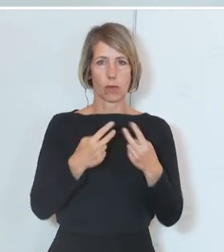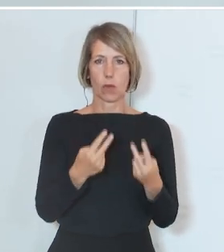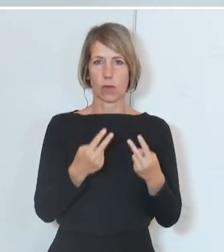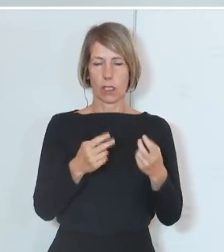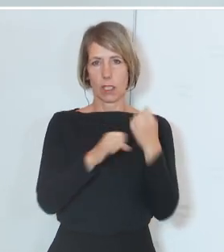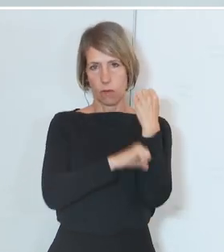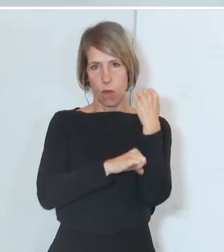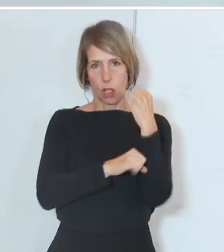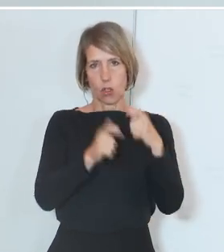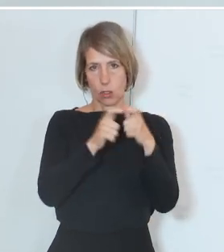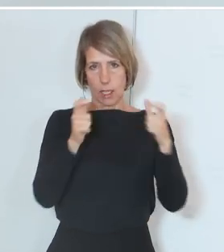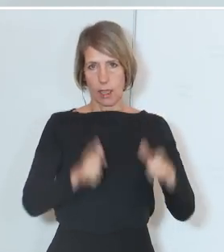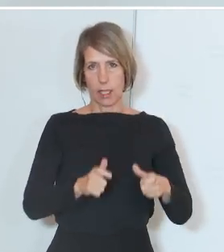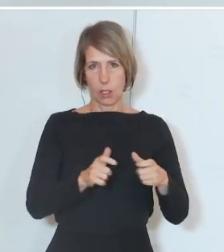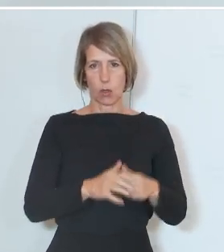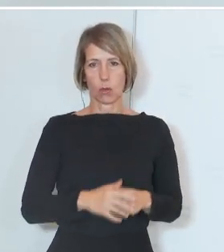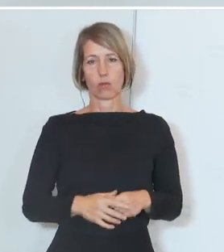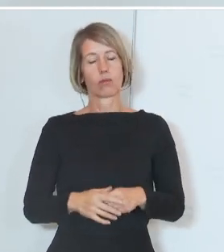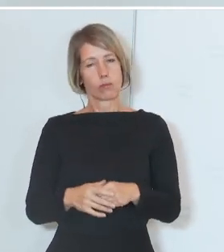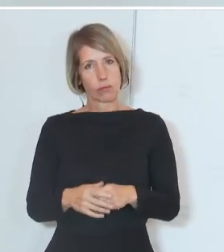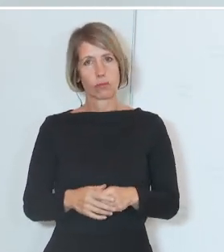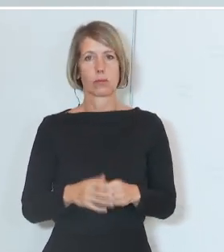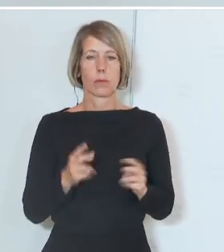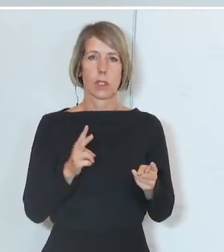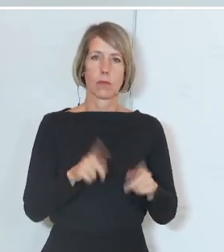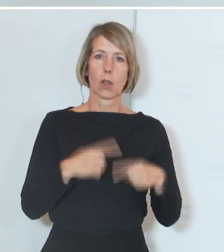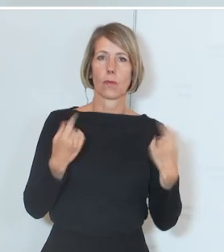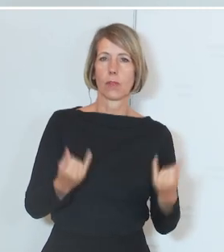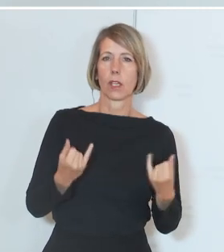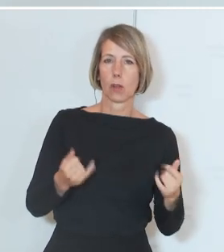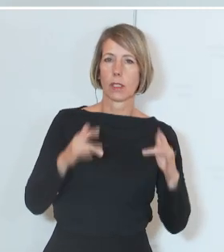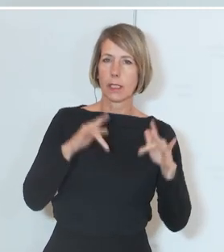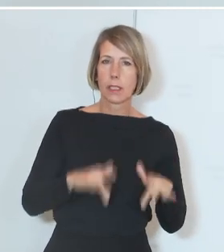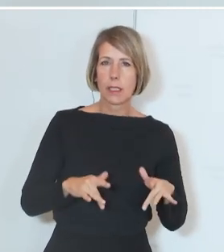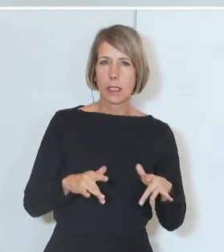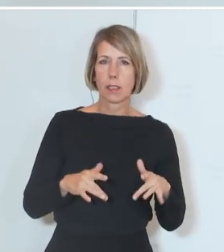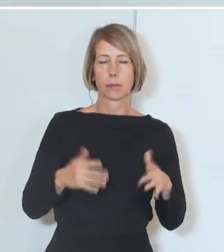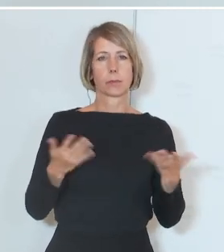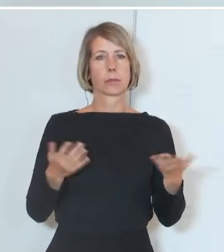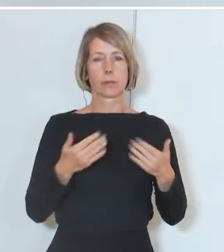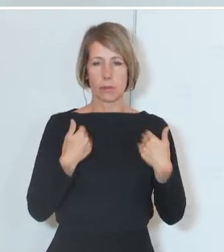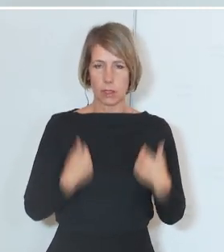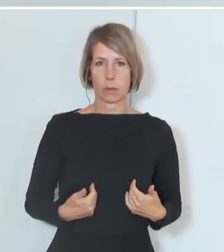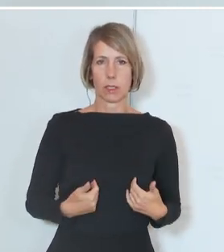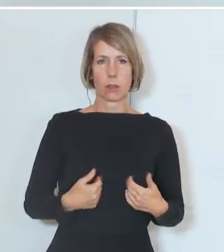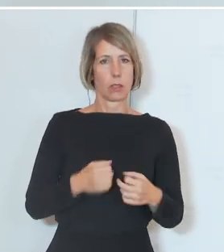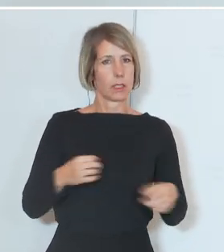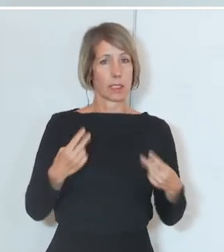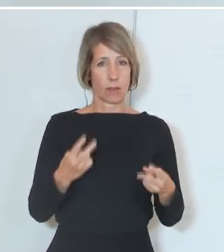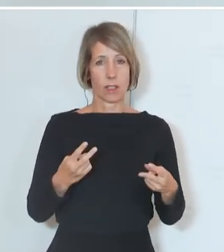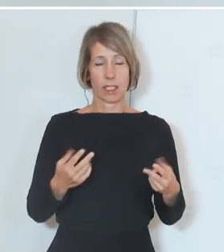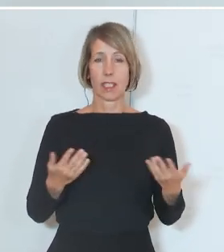Forschungseinrichtung. Das weshalb wir aber heute auch vor Ihnen stehen und das ist mir persönlich auch ein großes Anliegen,